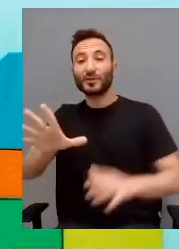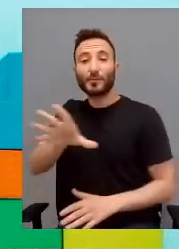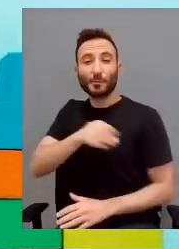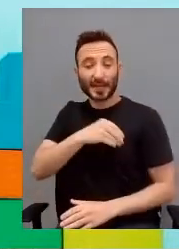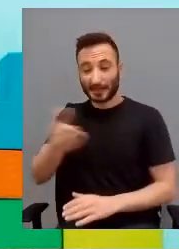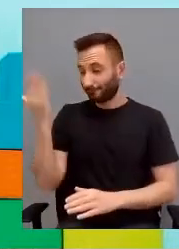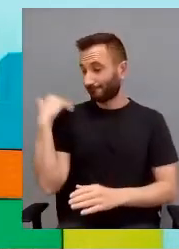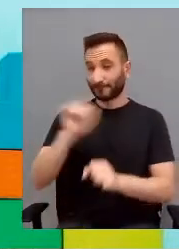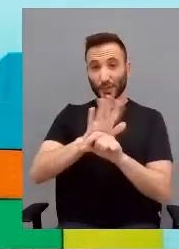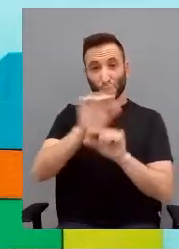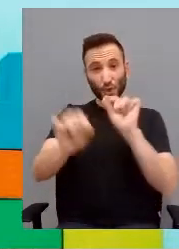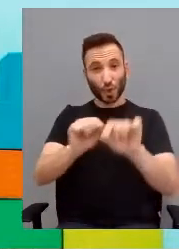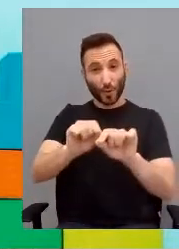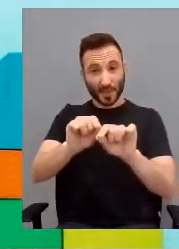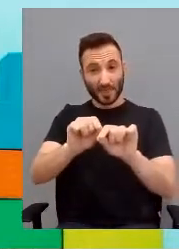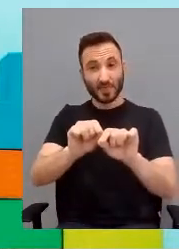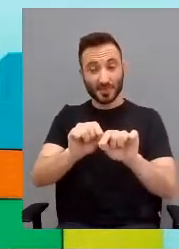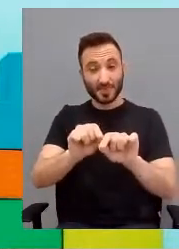quindi